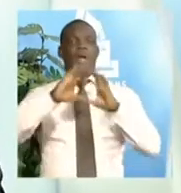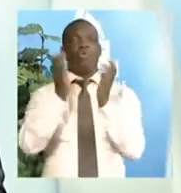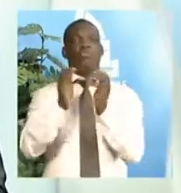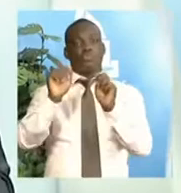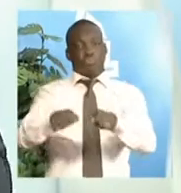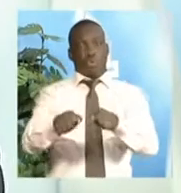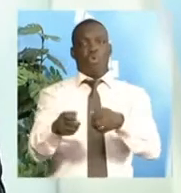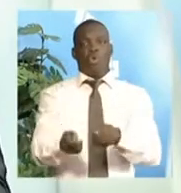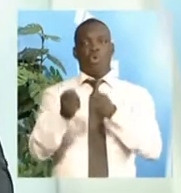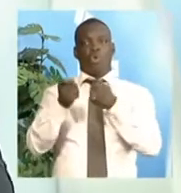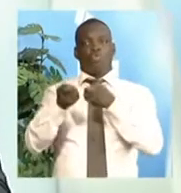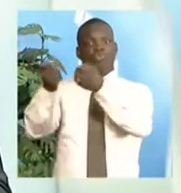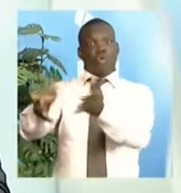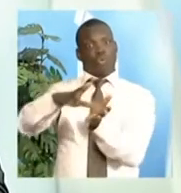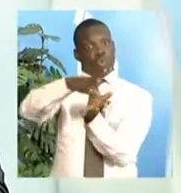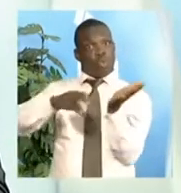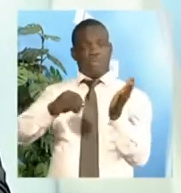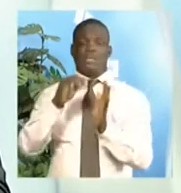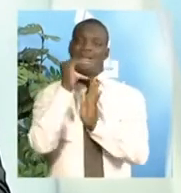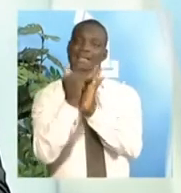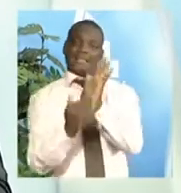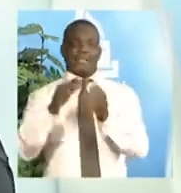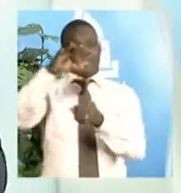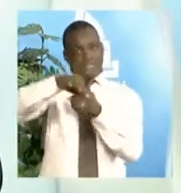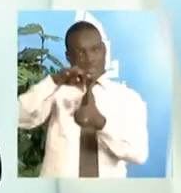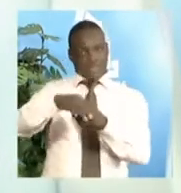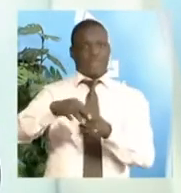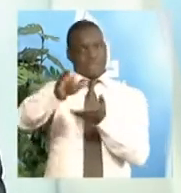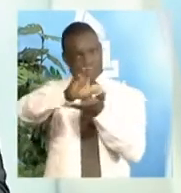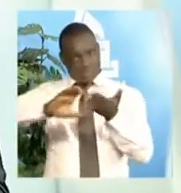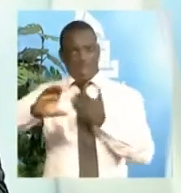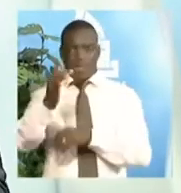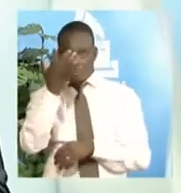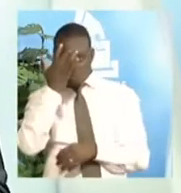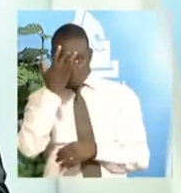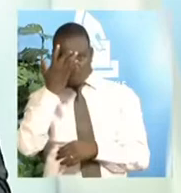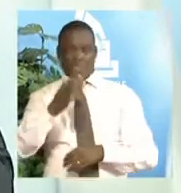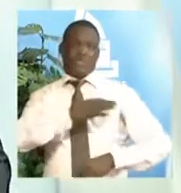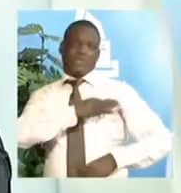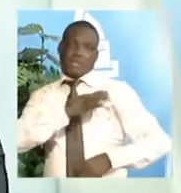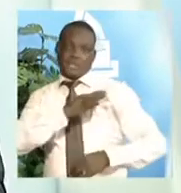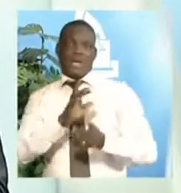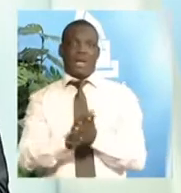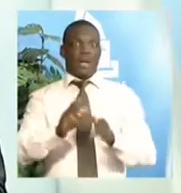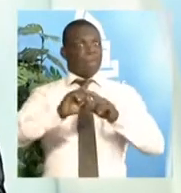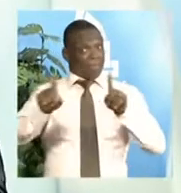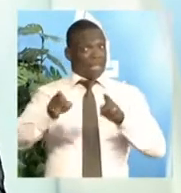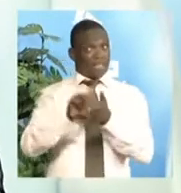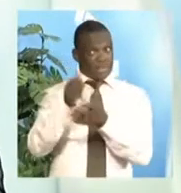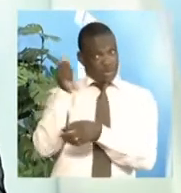copie de la liste électorale de la circonscription concernée aux candidats, mais à leur frais.